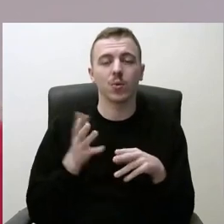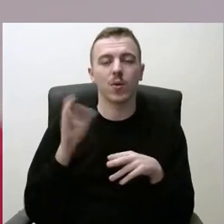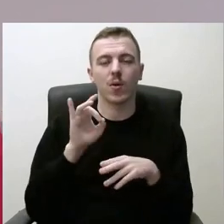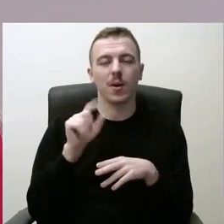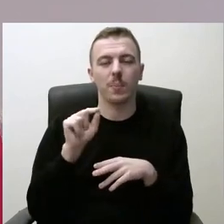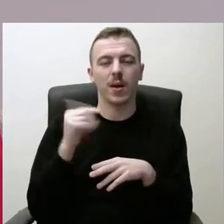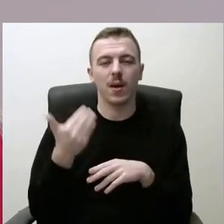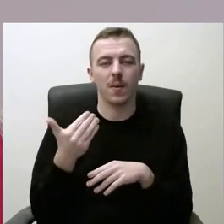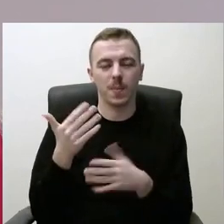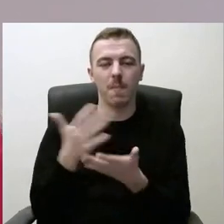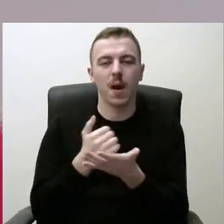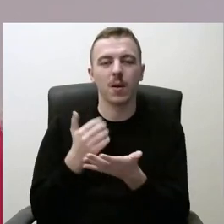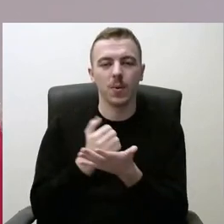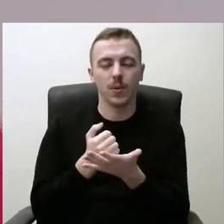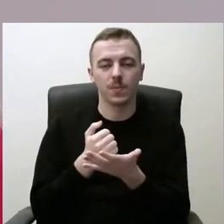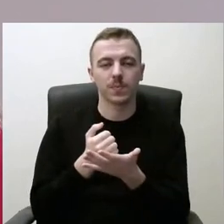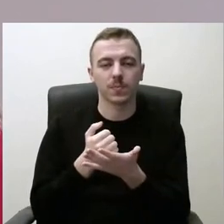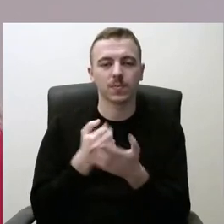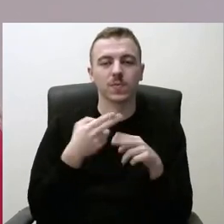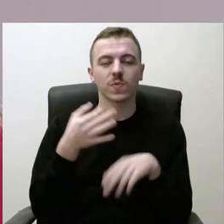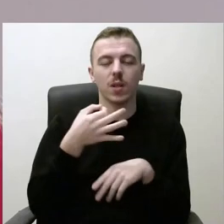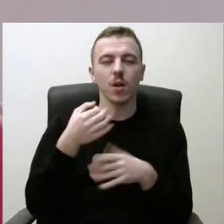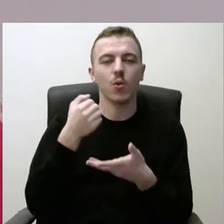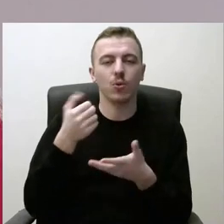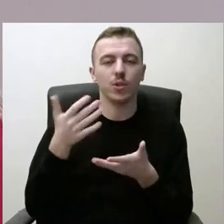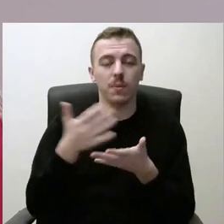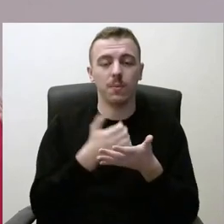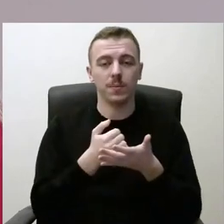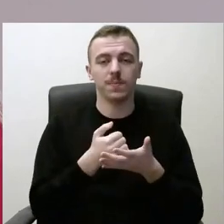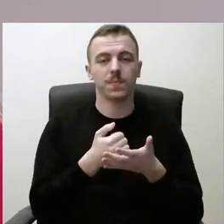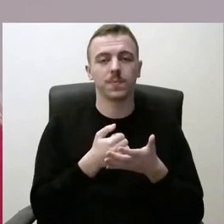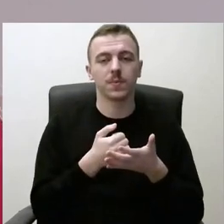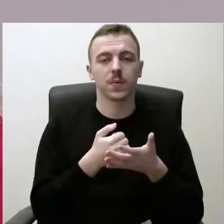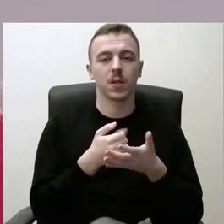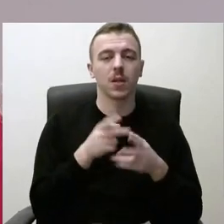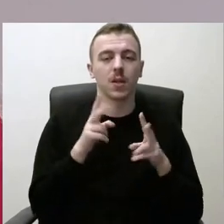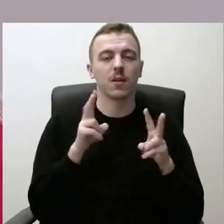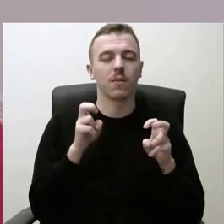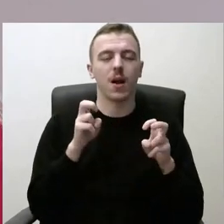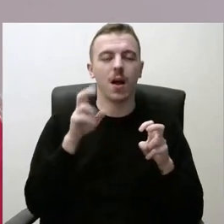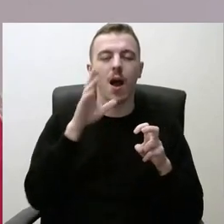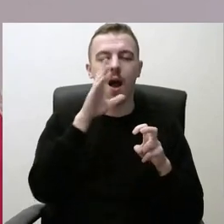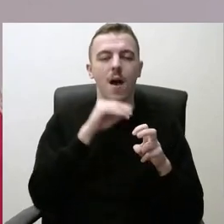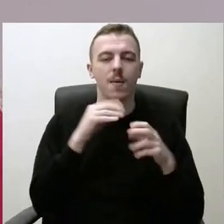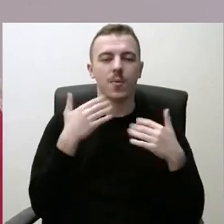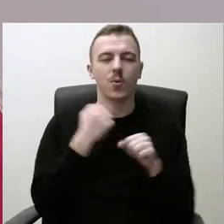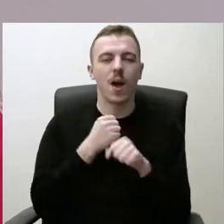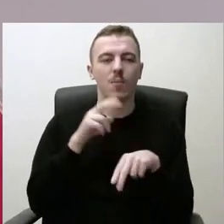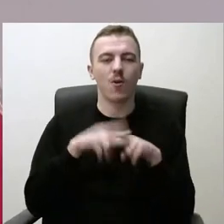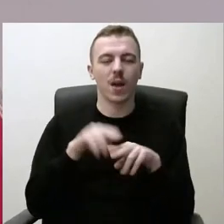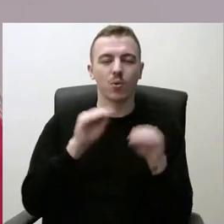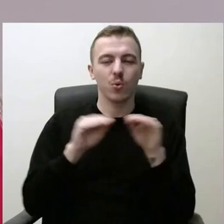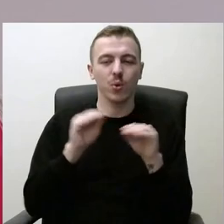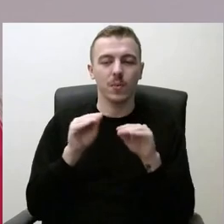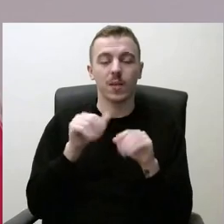'o pajamos būtent į rajono biudžetą, kas leistų užkurti visą tą tokią darbo vietų kūrimą. Nes